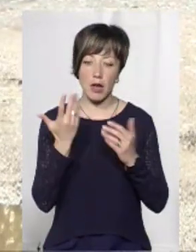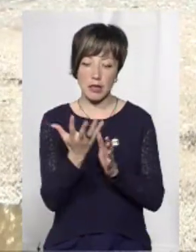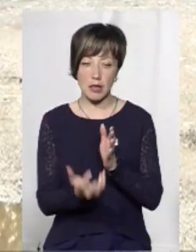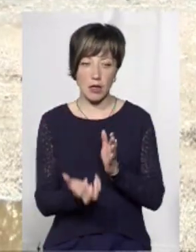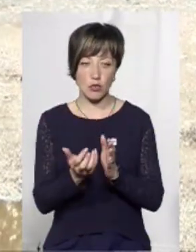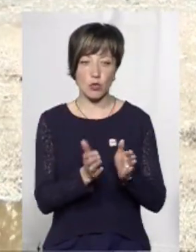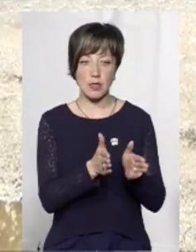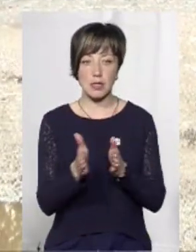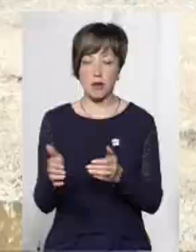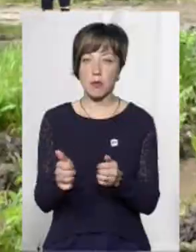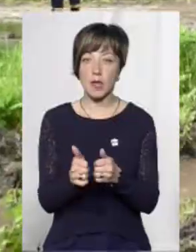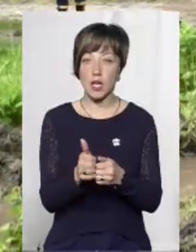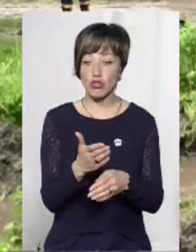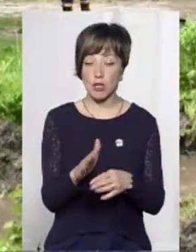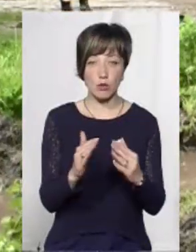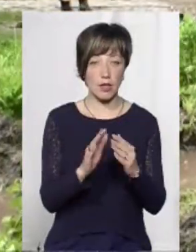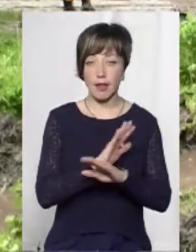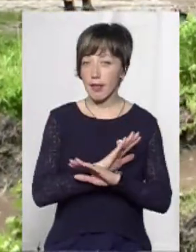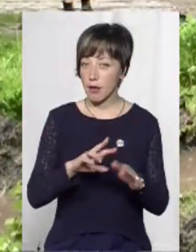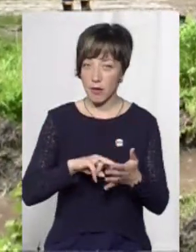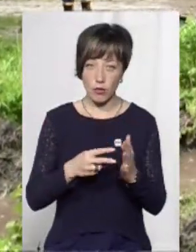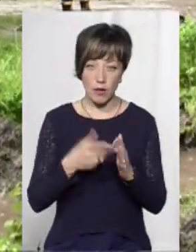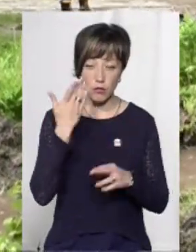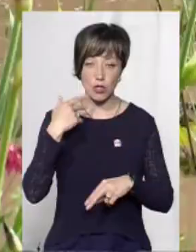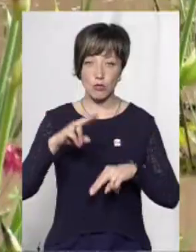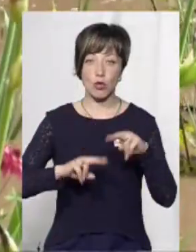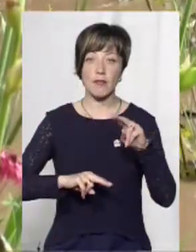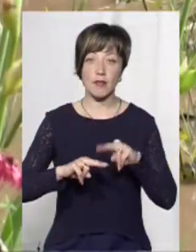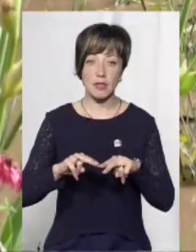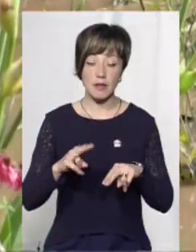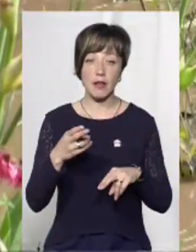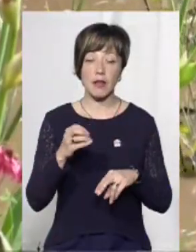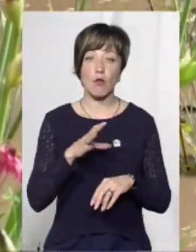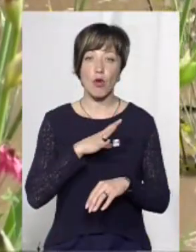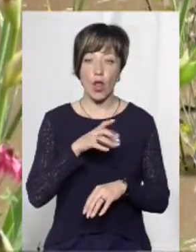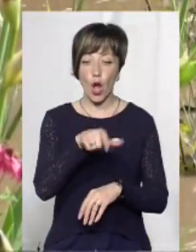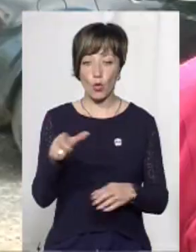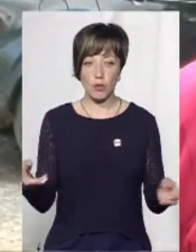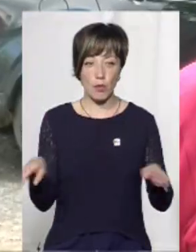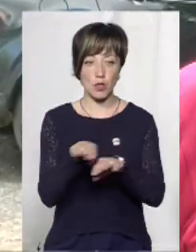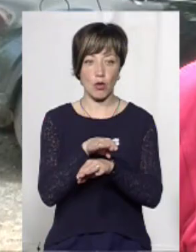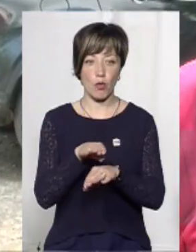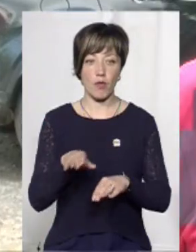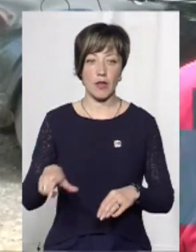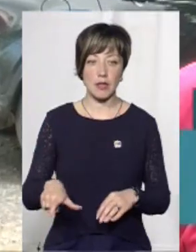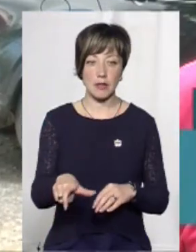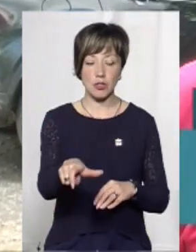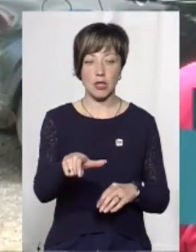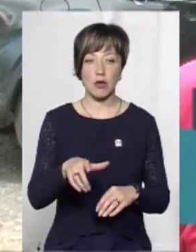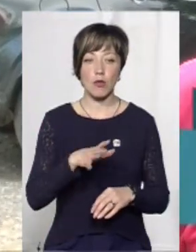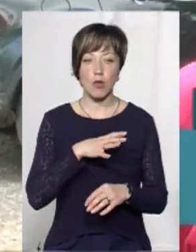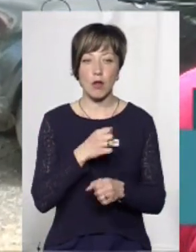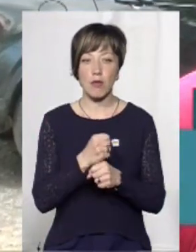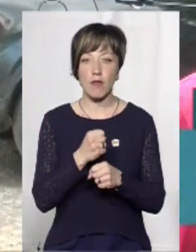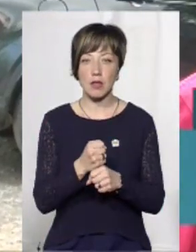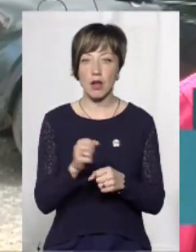системи. Біля частини будинків вона не планувалася і під час будівництва, а де була, люди позакопували рівчаки. Була проведена дренажна